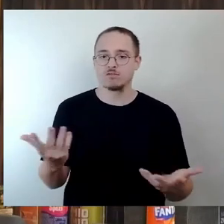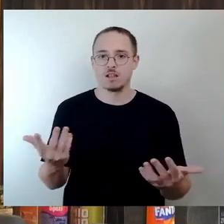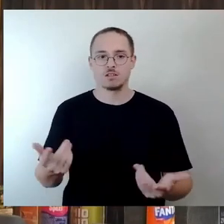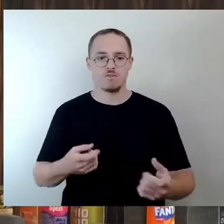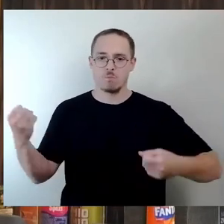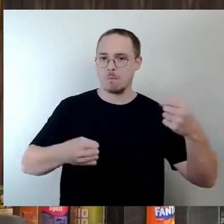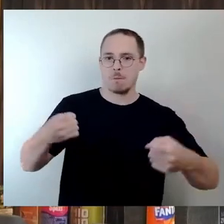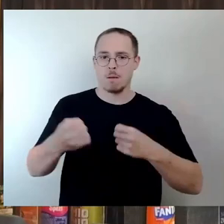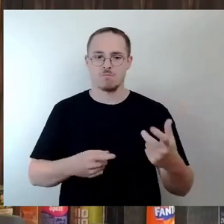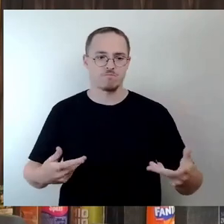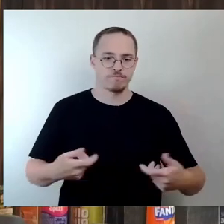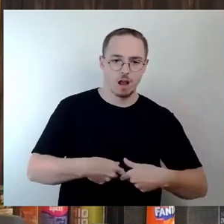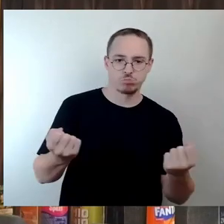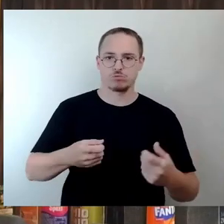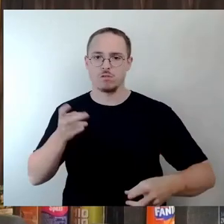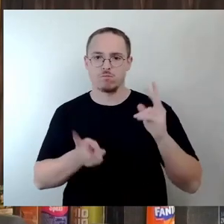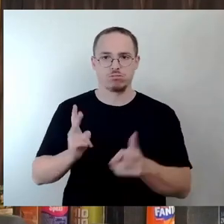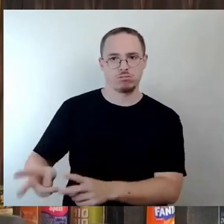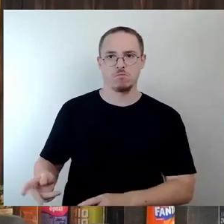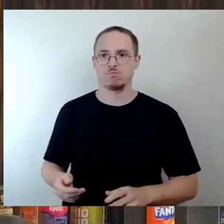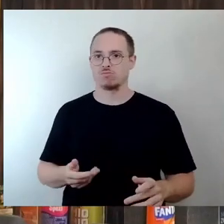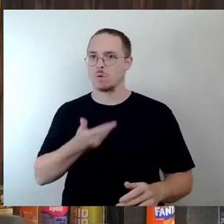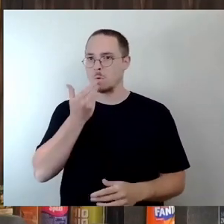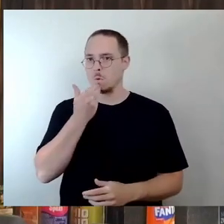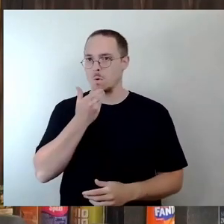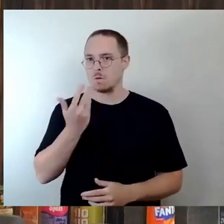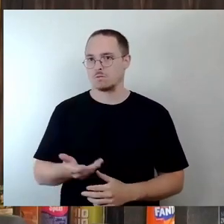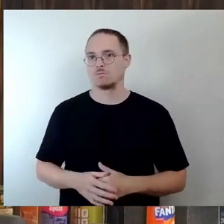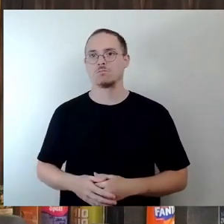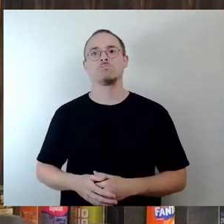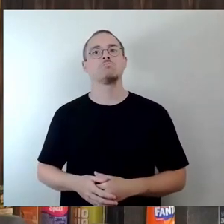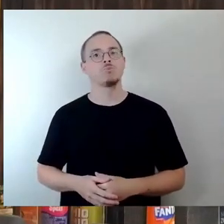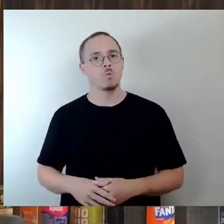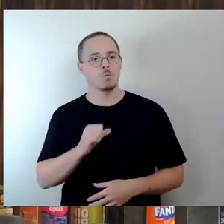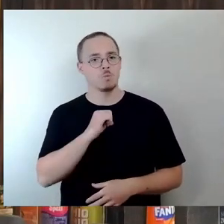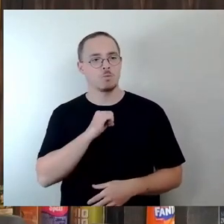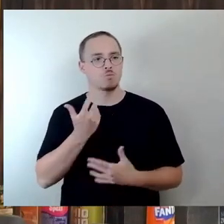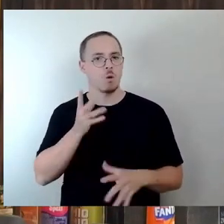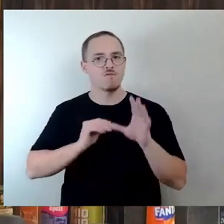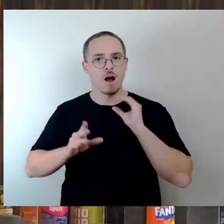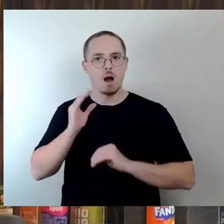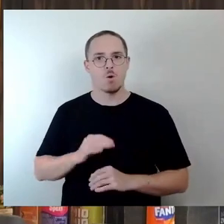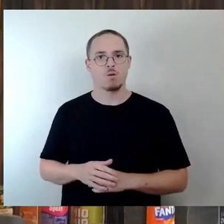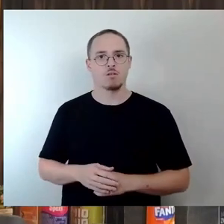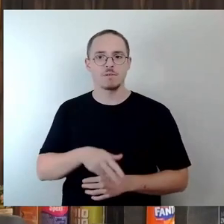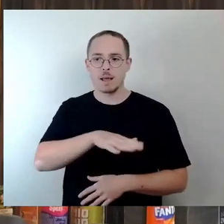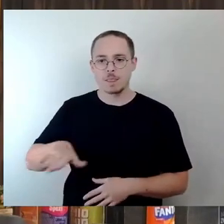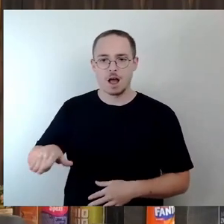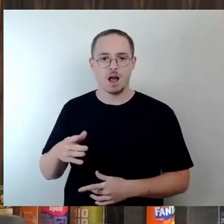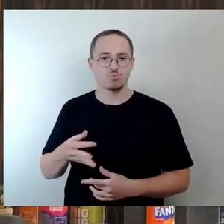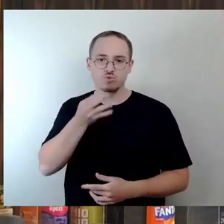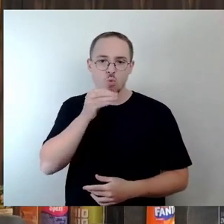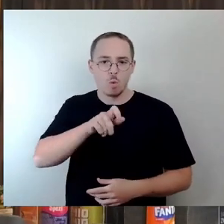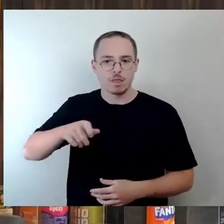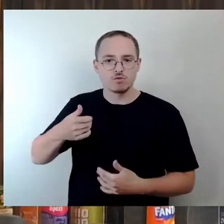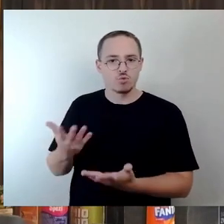davor haben. Die Erfahrung lehrt glaube ich aber auch, dass insbesondere die Kinder und Jugendlichen sich die Schulhöfe sowieso nehmen, selbst wenn das Tor verschlossen